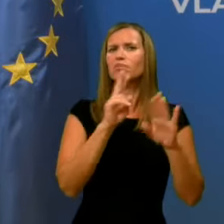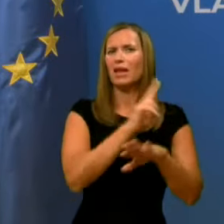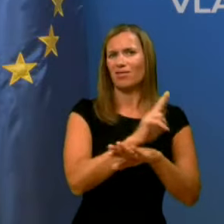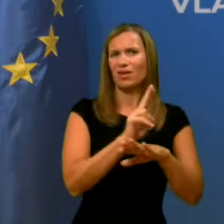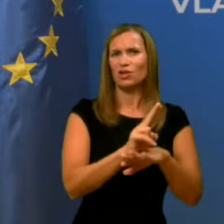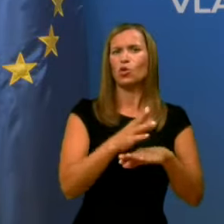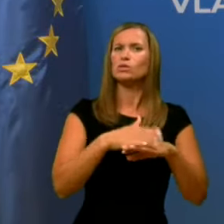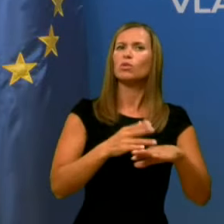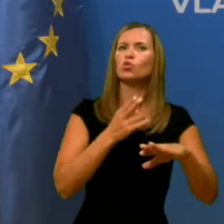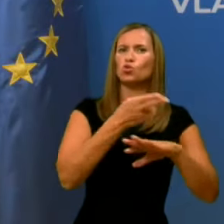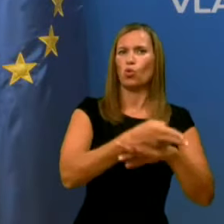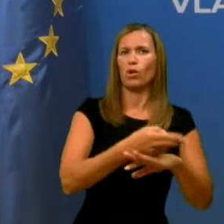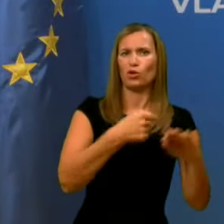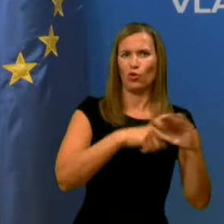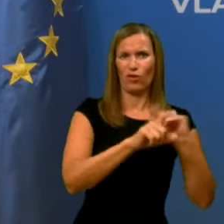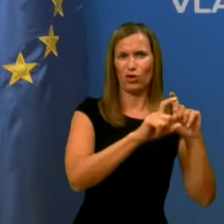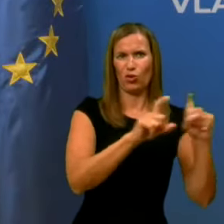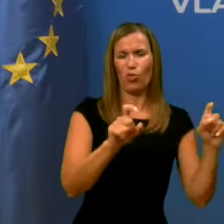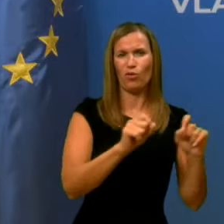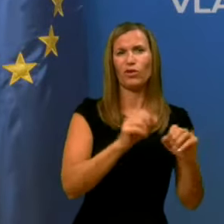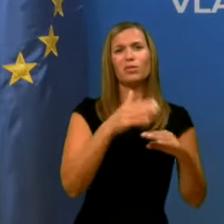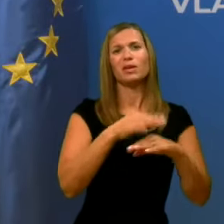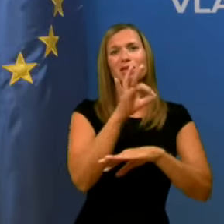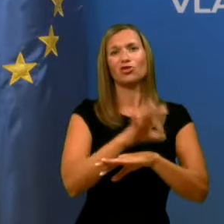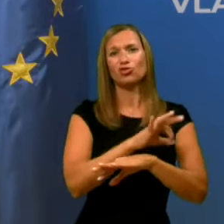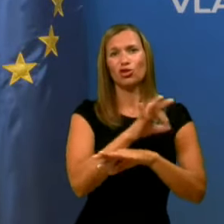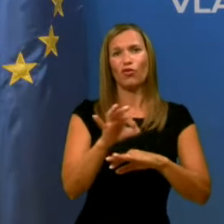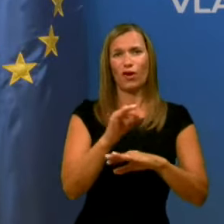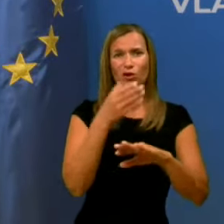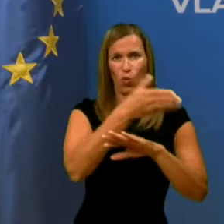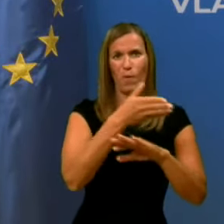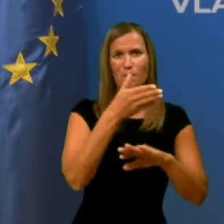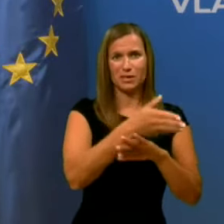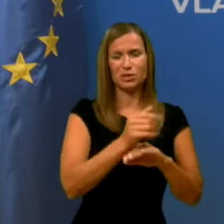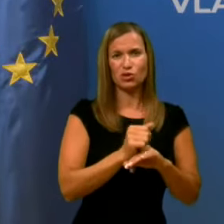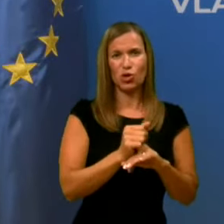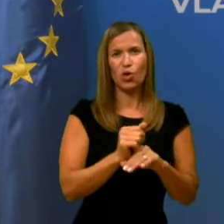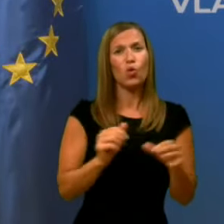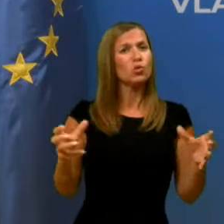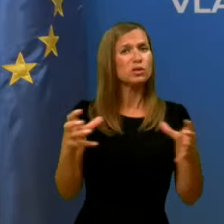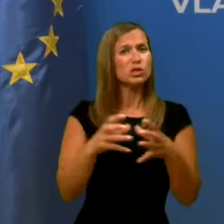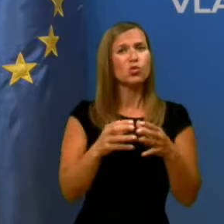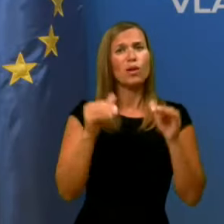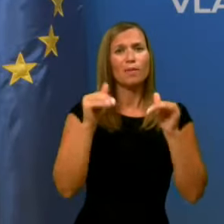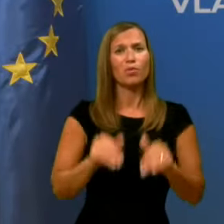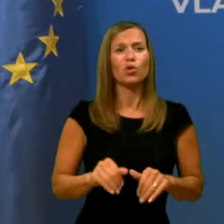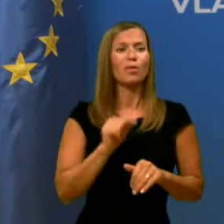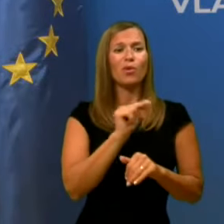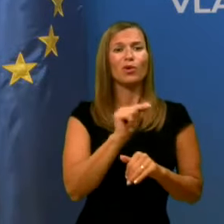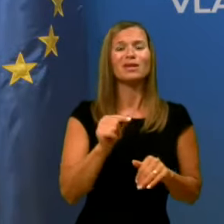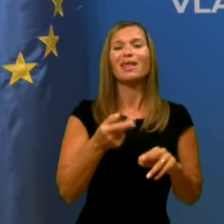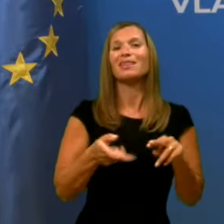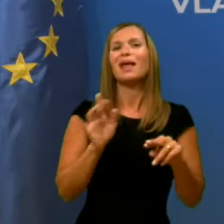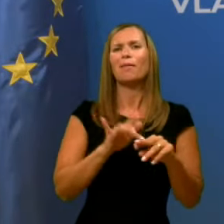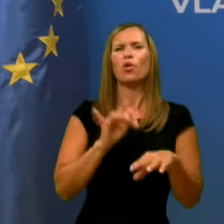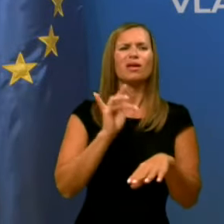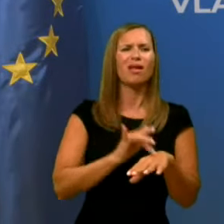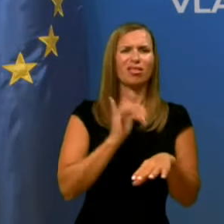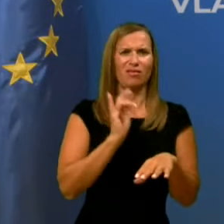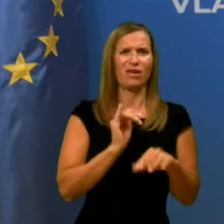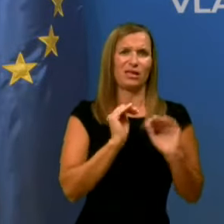vstopanju v domove, pri načrtovanju obiskov, vsi skupaj moramo te najbolj ranljive zaščititi.